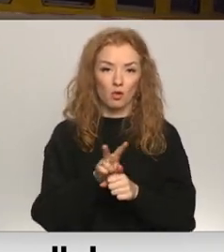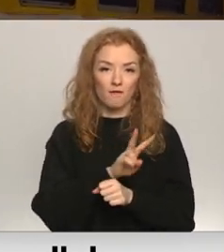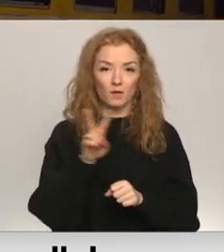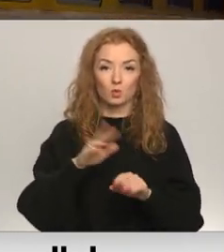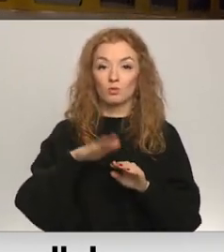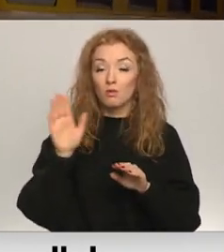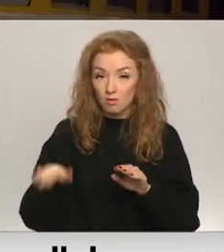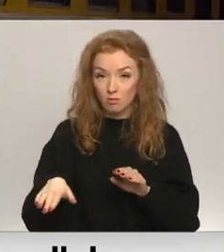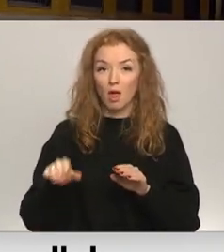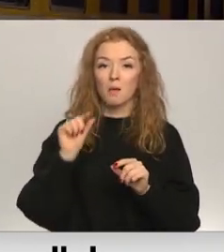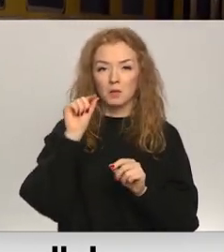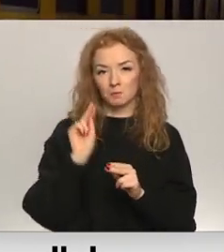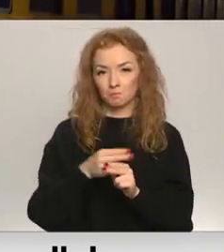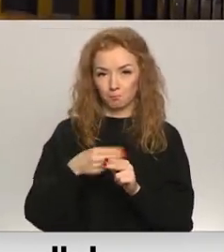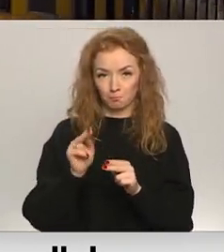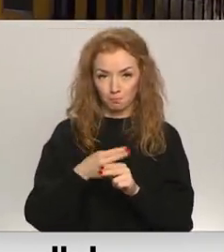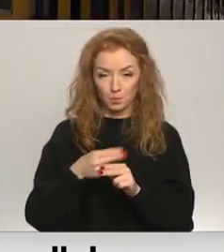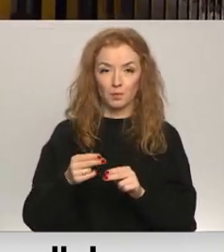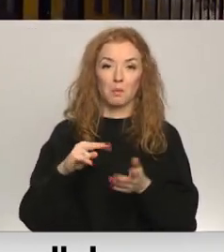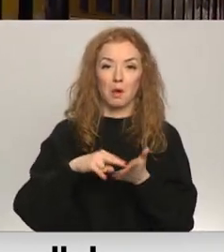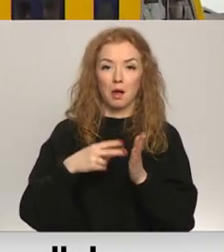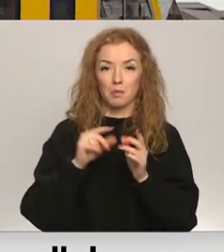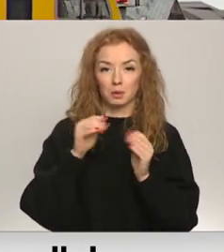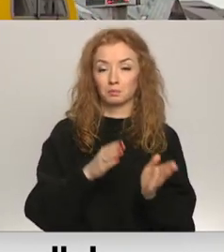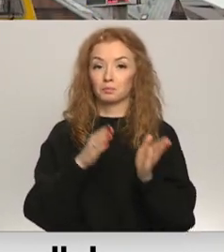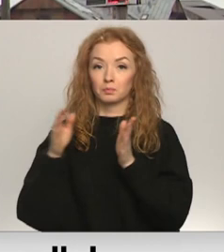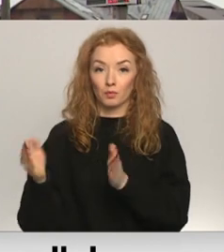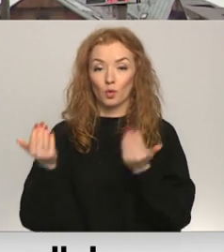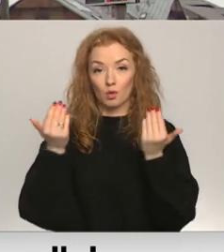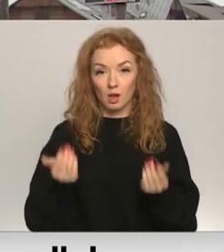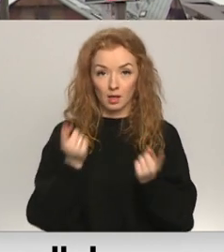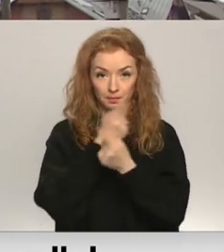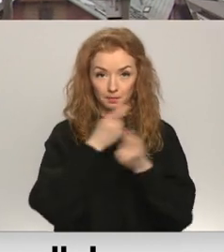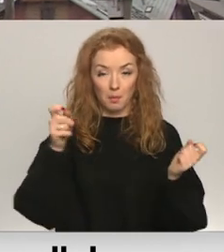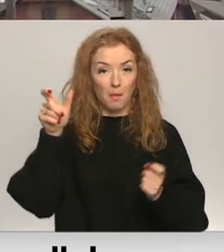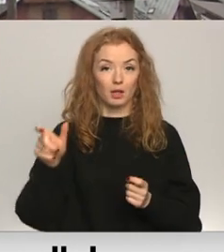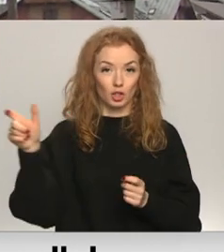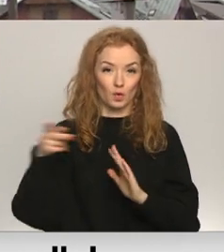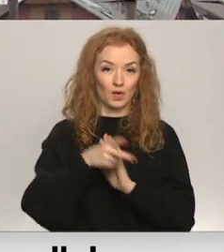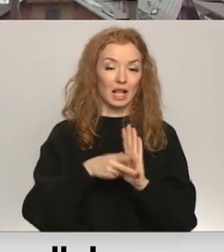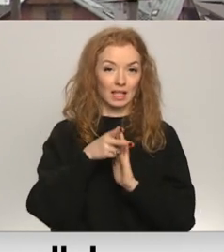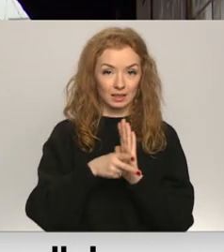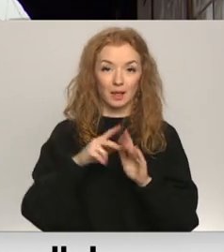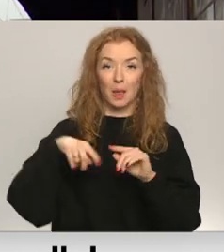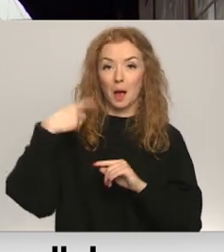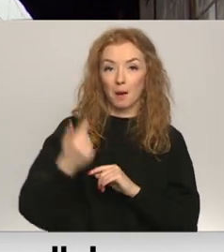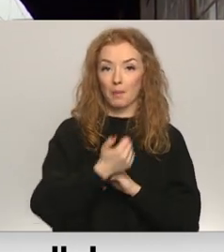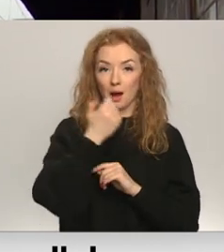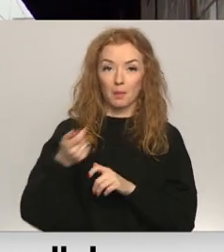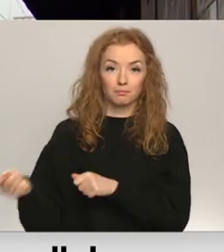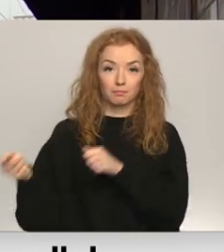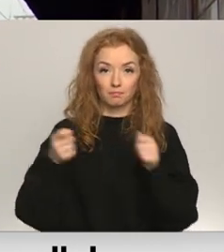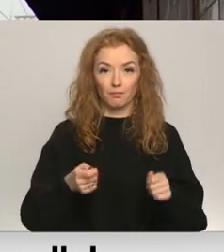pandēmija ieviesa dažus labojumus šajos plānos. Tagad, kā ziņo akciju sabiedrība pasažiera vilciens, nākamgad plānots